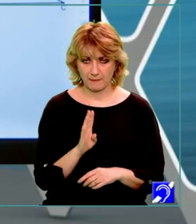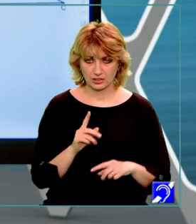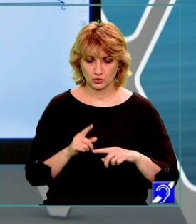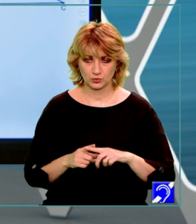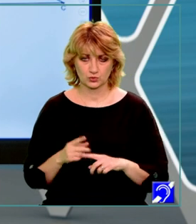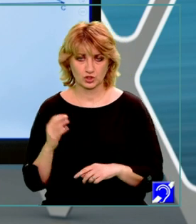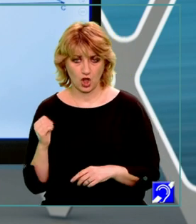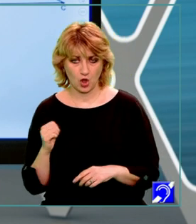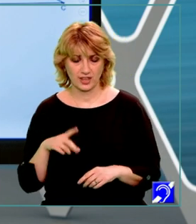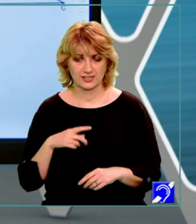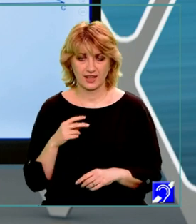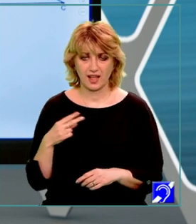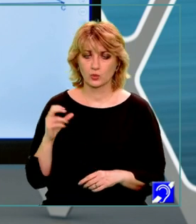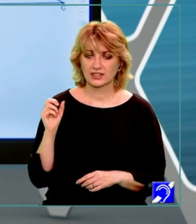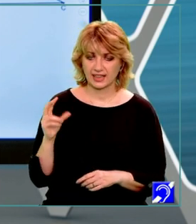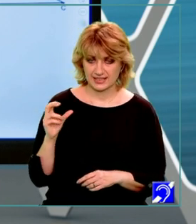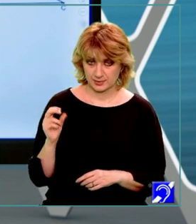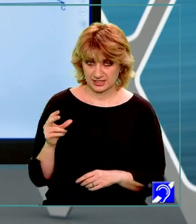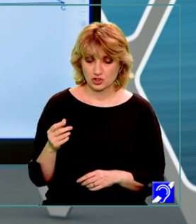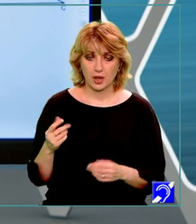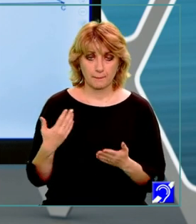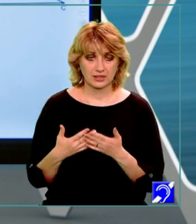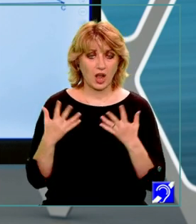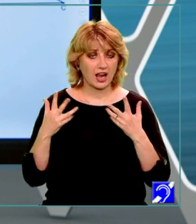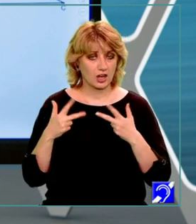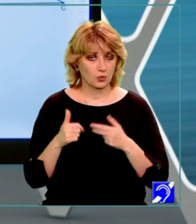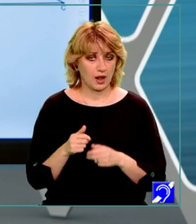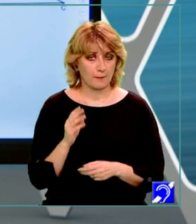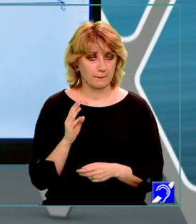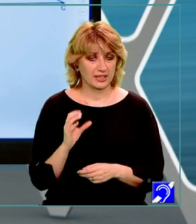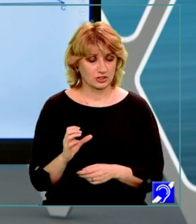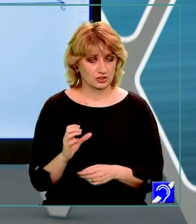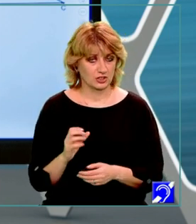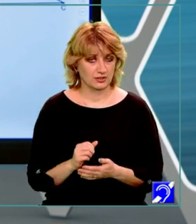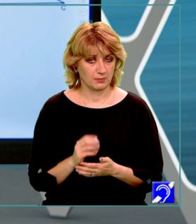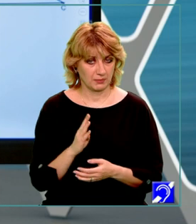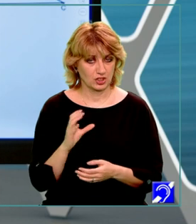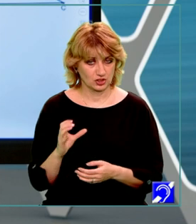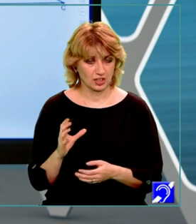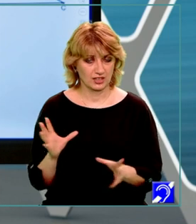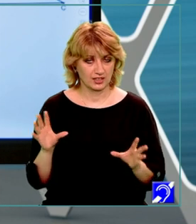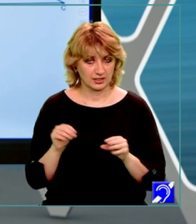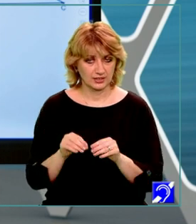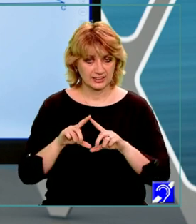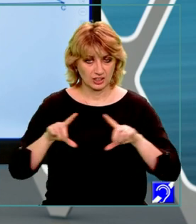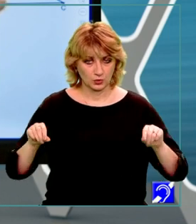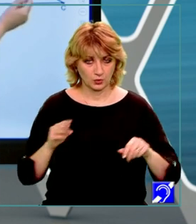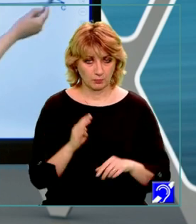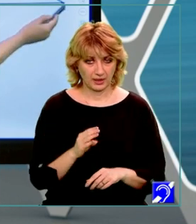9 este egal cu 13 pentru a calcula BC ne putem încadra în triunghiul dreptunghic